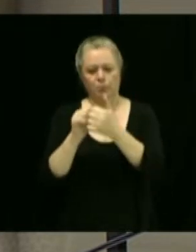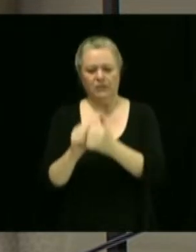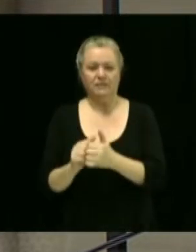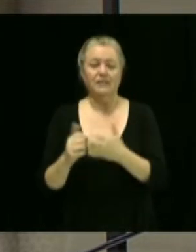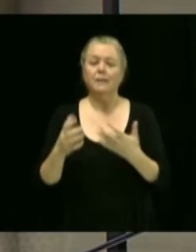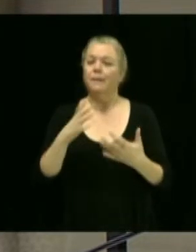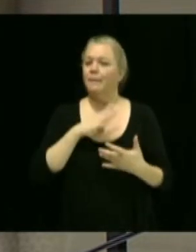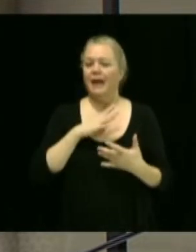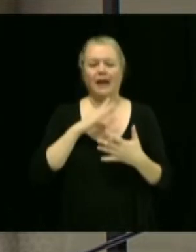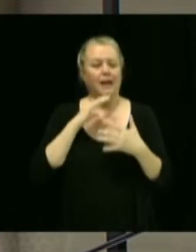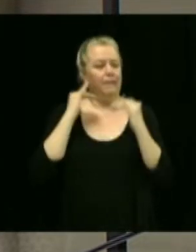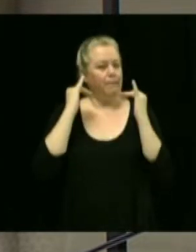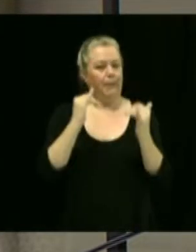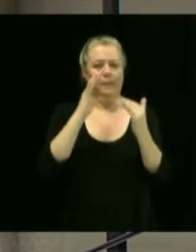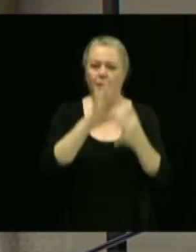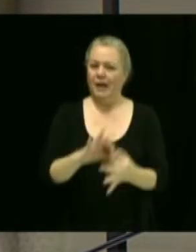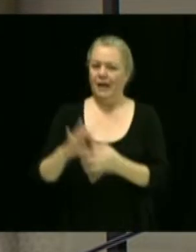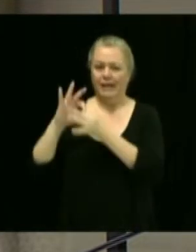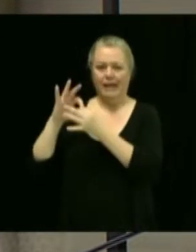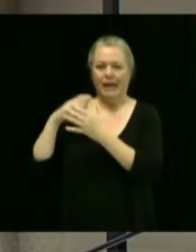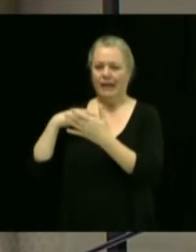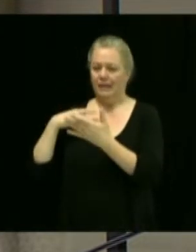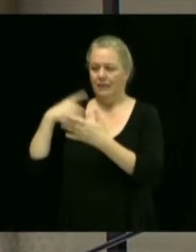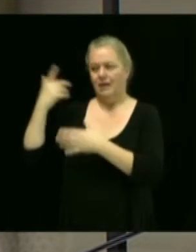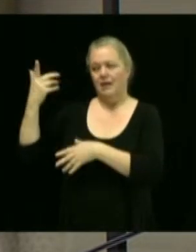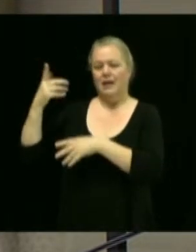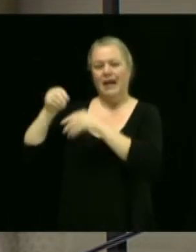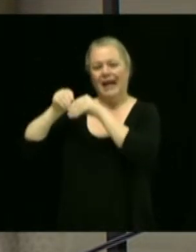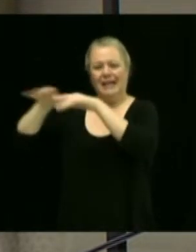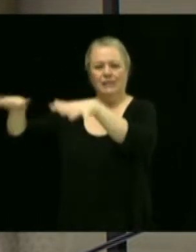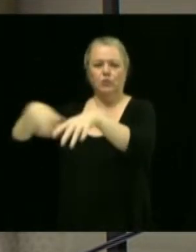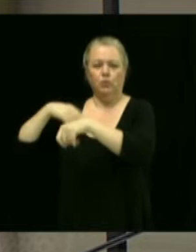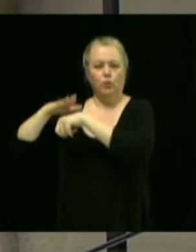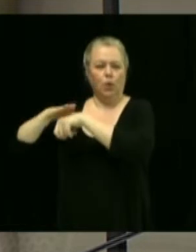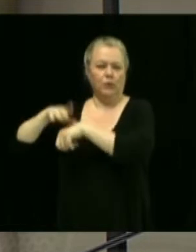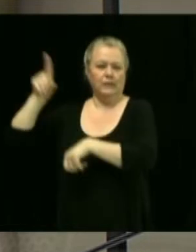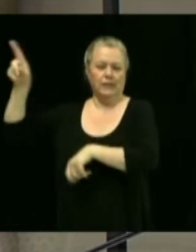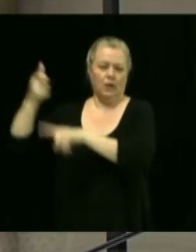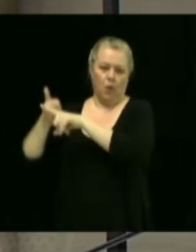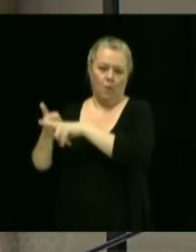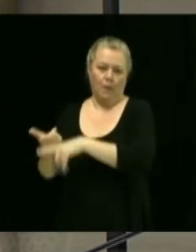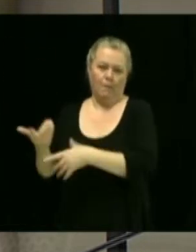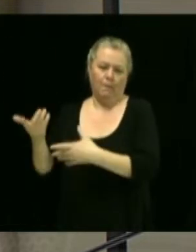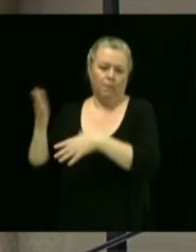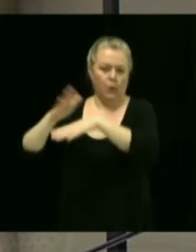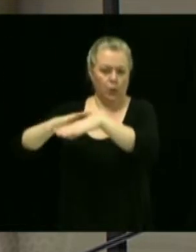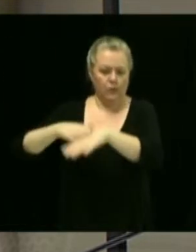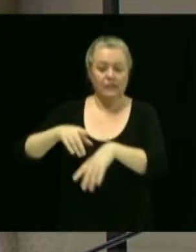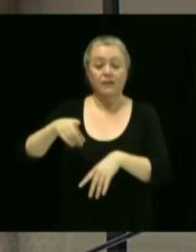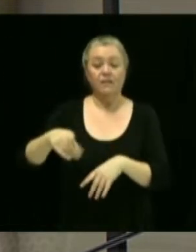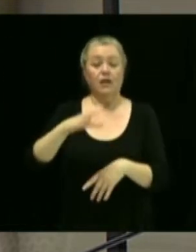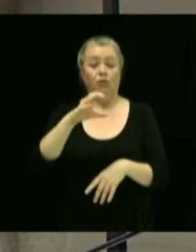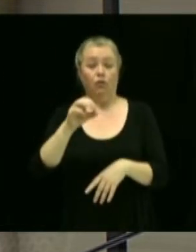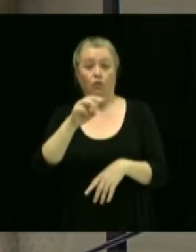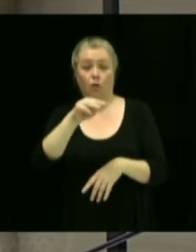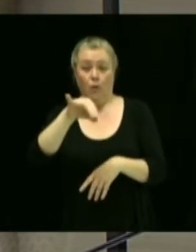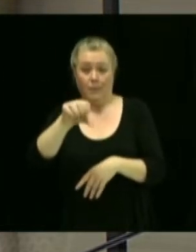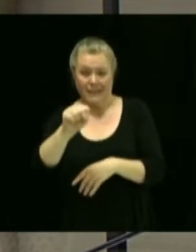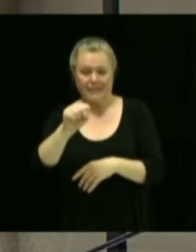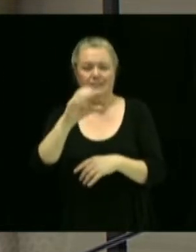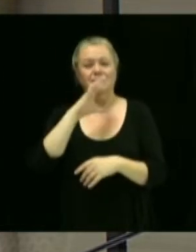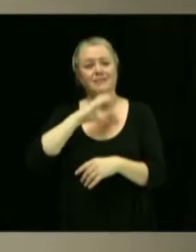organisationnel déposé par le réseau conseil des sages. Alors, il y aurait lieu de modifier le poste commissaire compte payable.